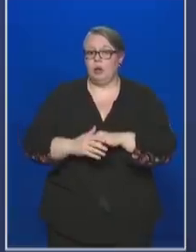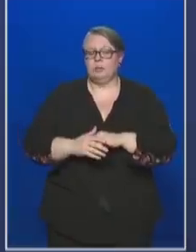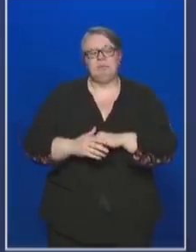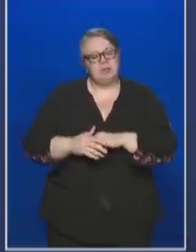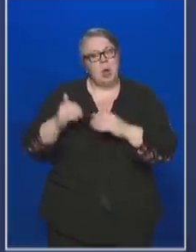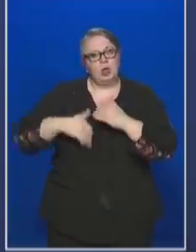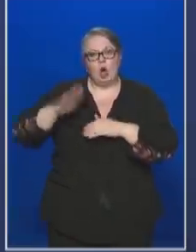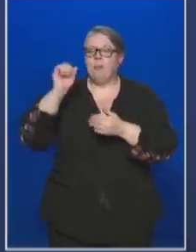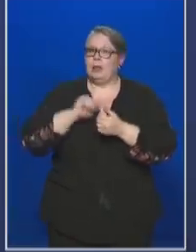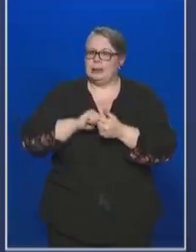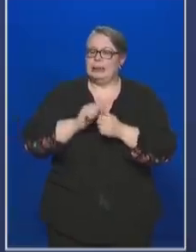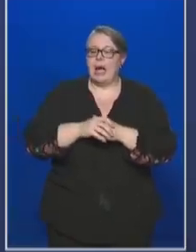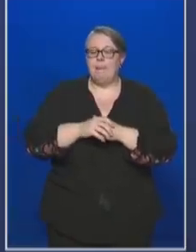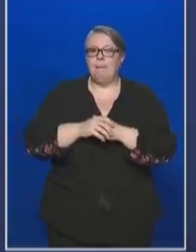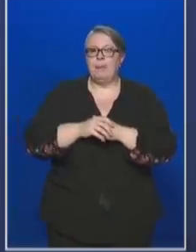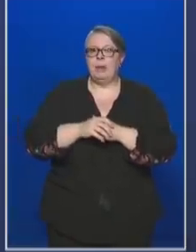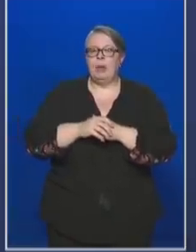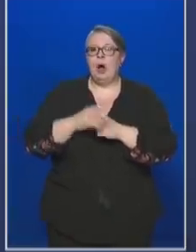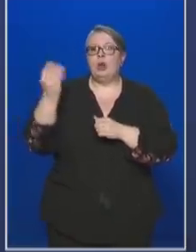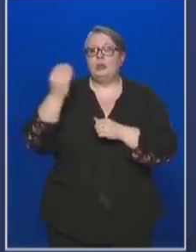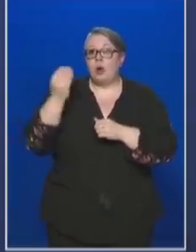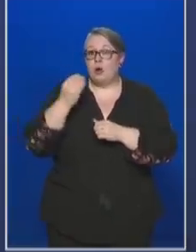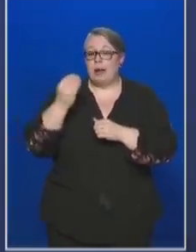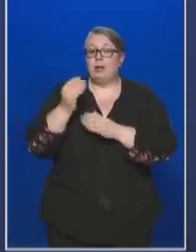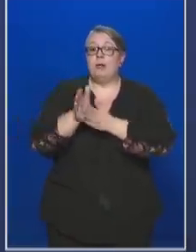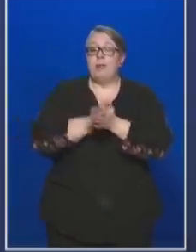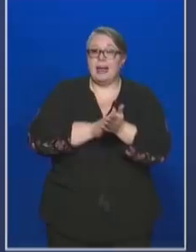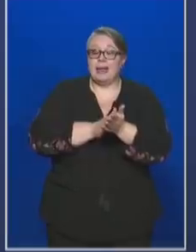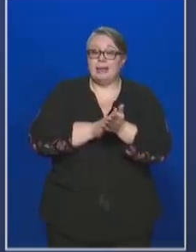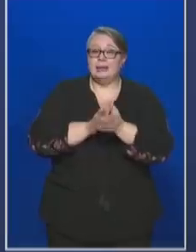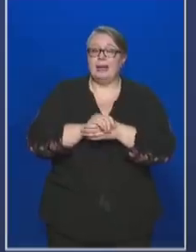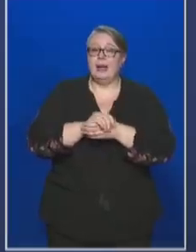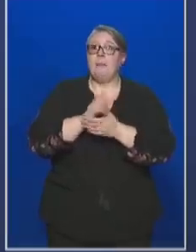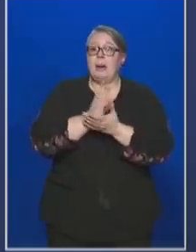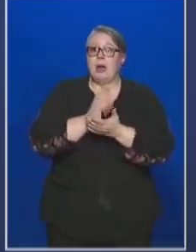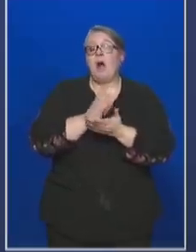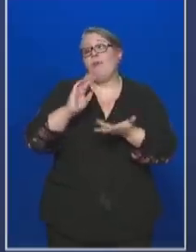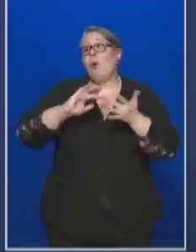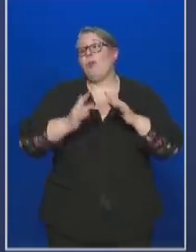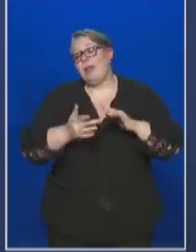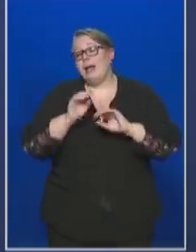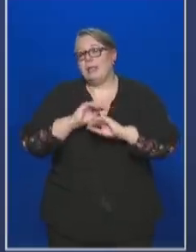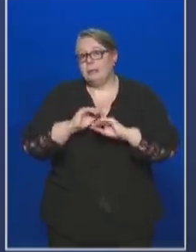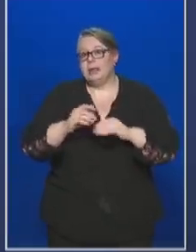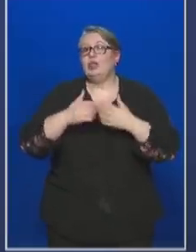tekintélyes szám, és a tanulmányait megkezdte, ez vagy online képzés, vagy egy blended